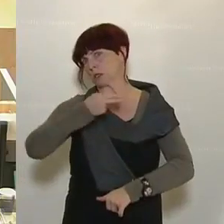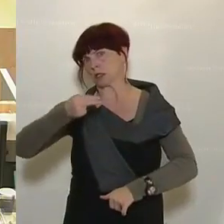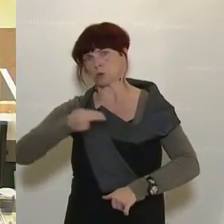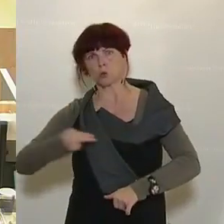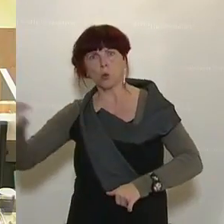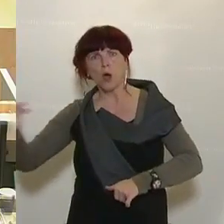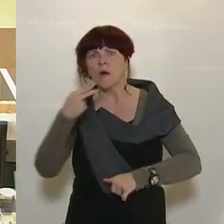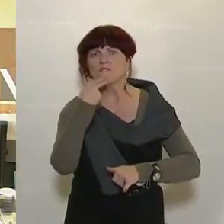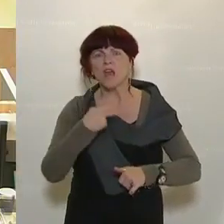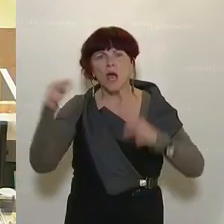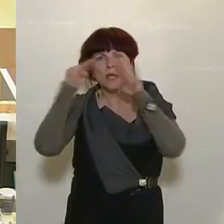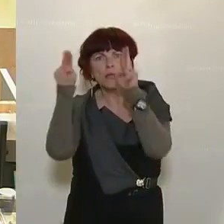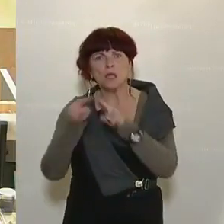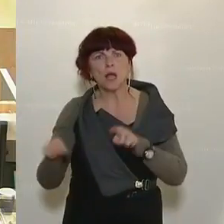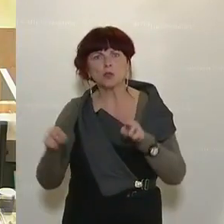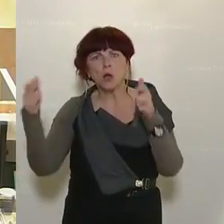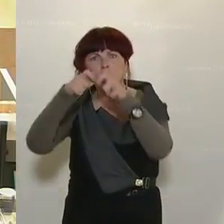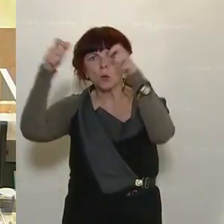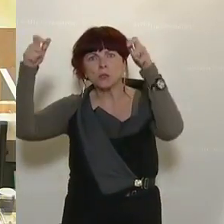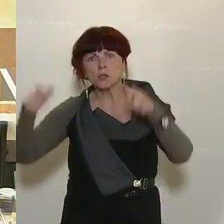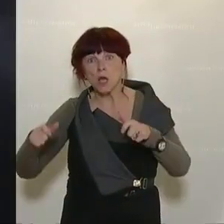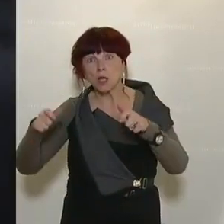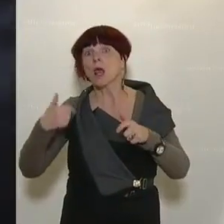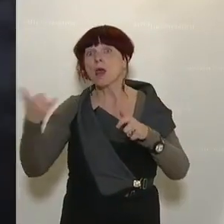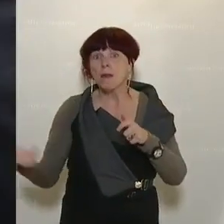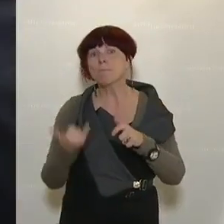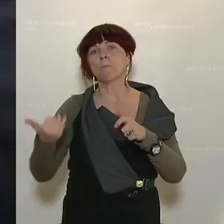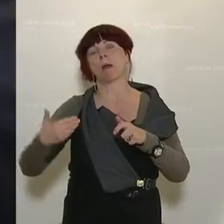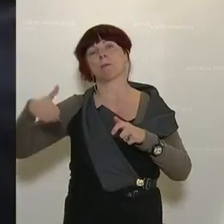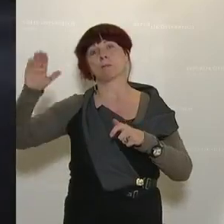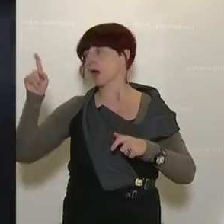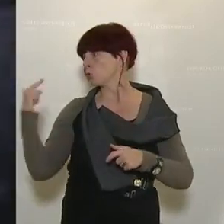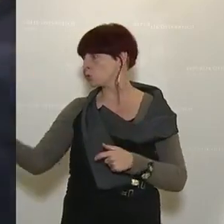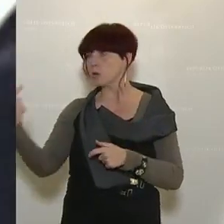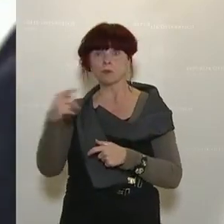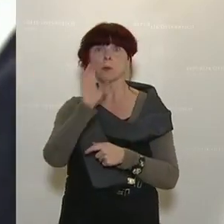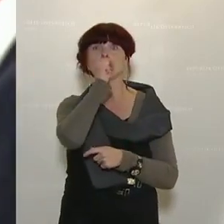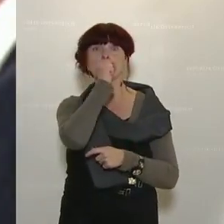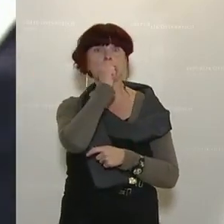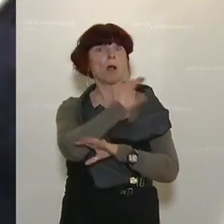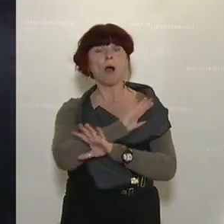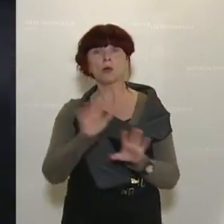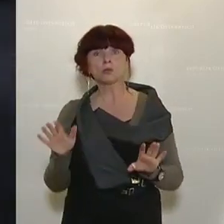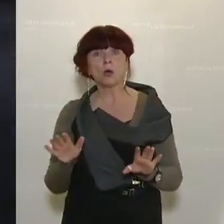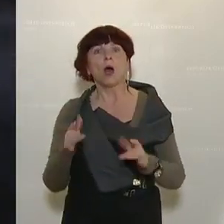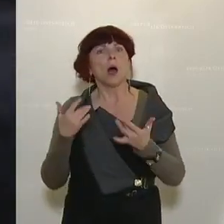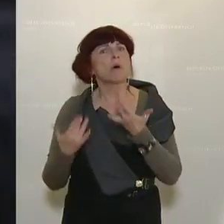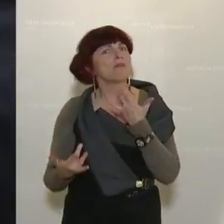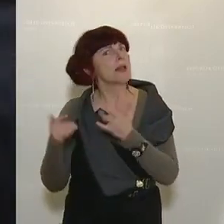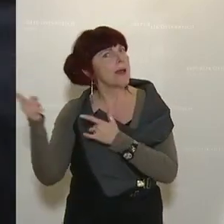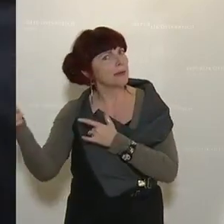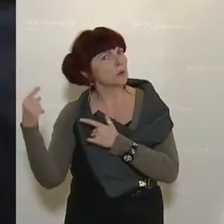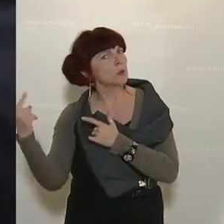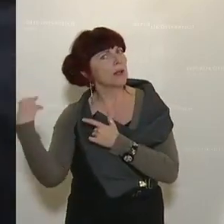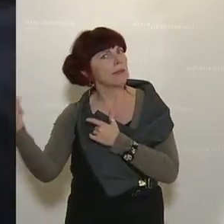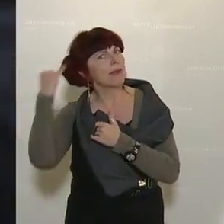internationale Konzerne, die immer mehr voranschreitet. Sie tun es nicht. Und das bringt mich auf eine andere Idee. Vielleicht stecken Sie ja sogar